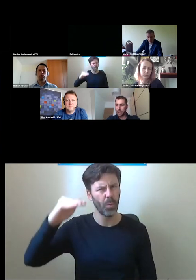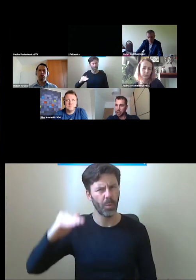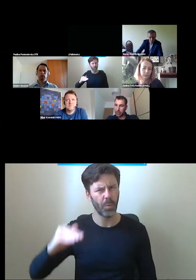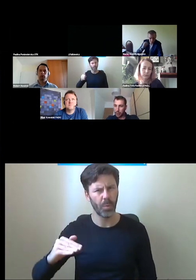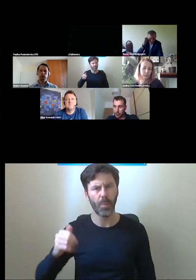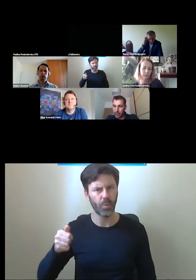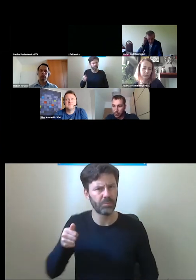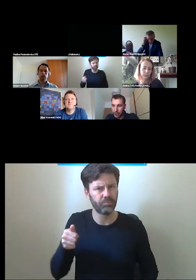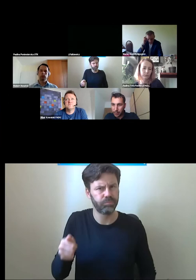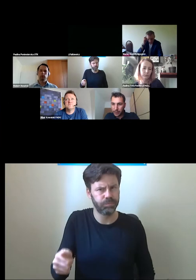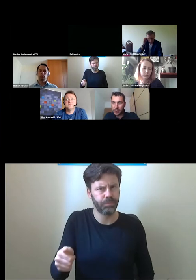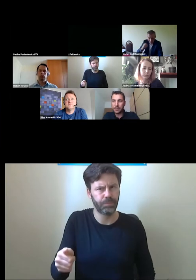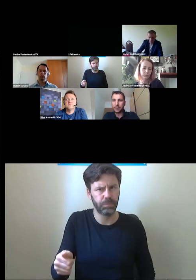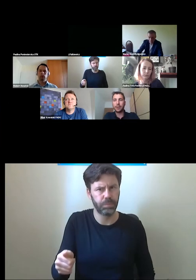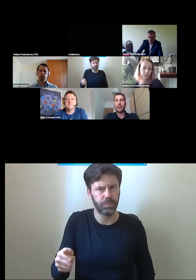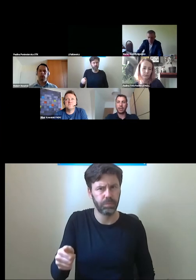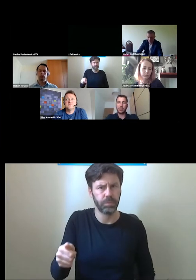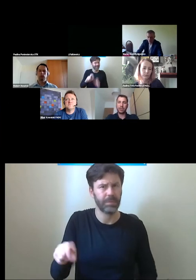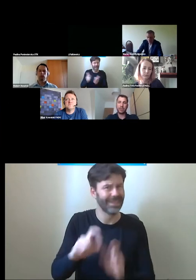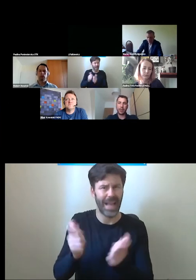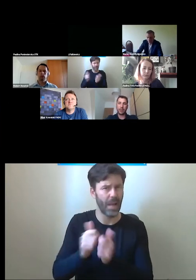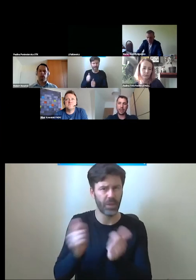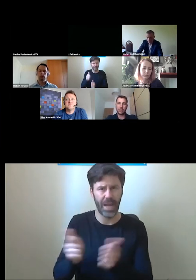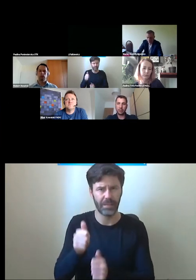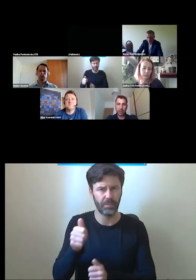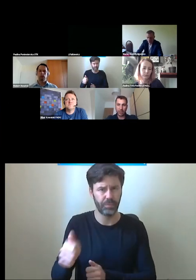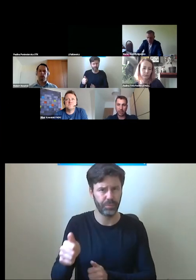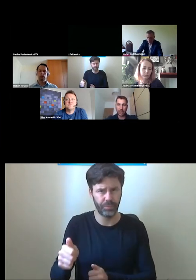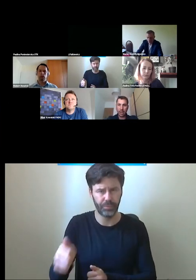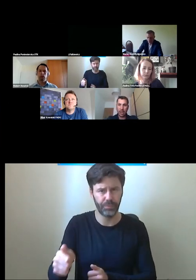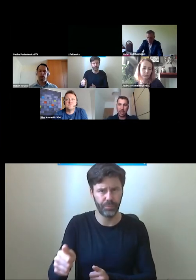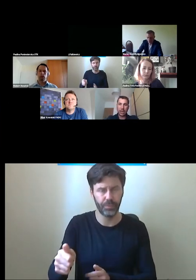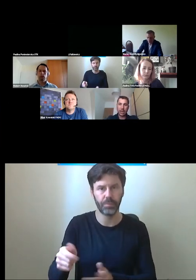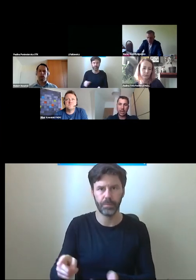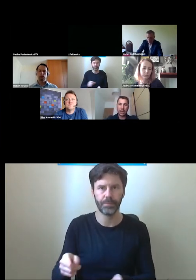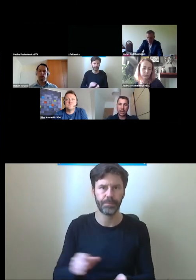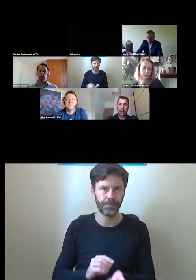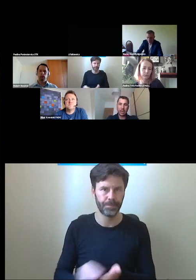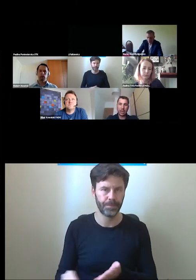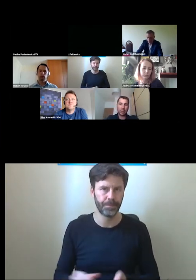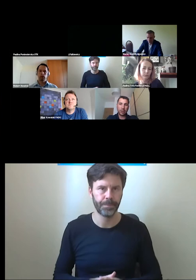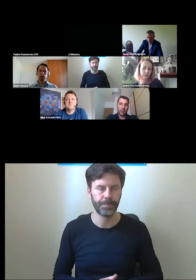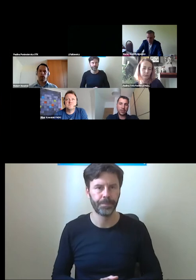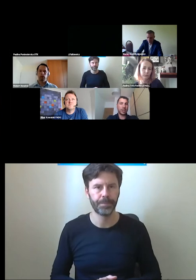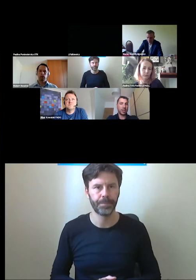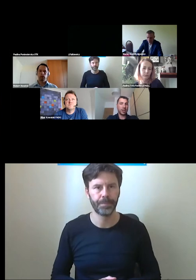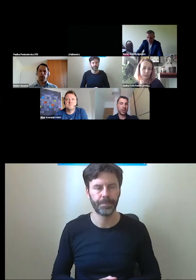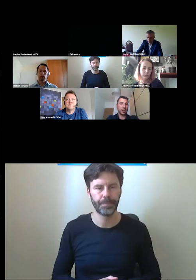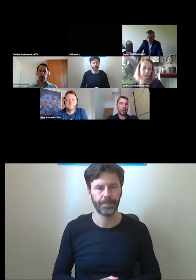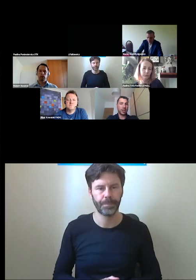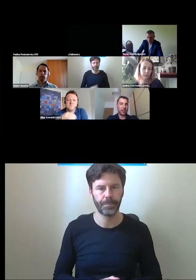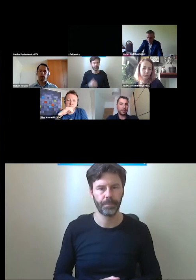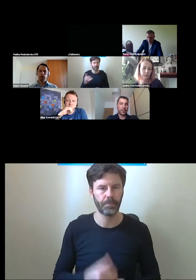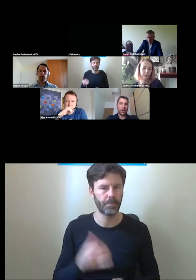trzymać przycisk. Tutaj zostało to tak powiedzmy zdefiniowane i tego się trzymajmy na naszym czasie. Są właściwie przy każdej